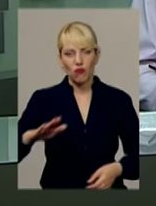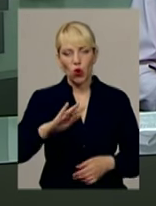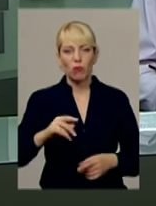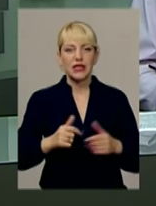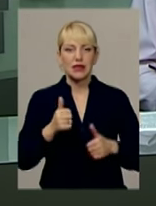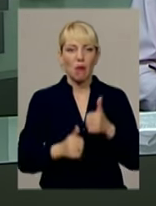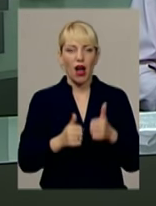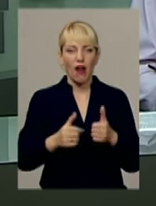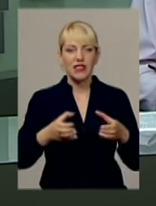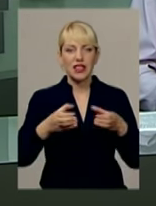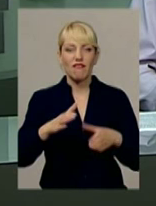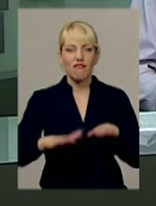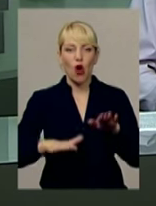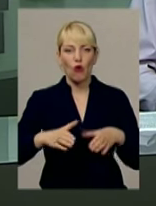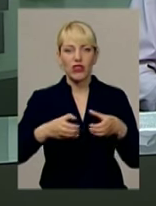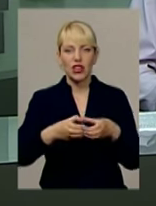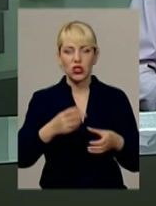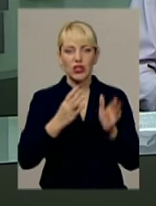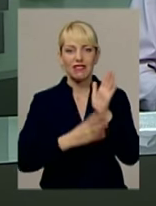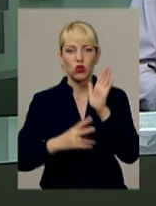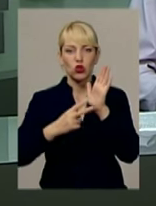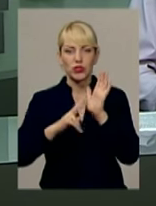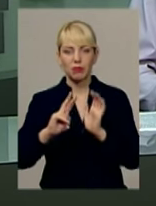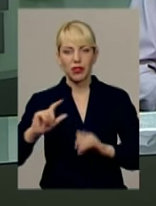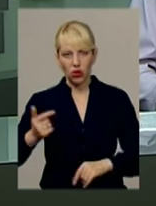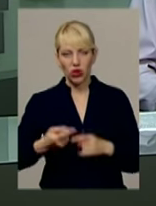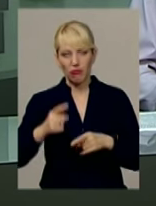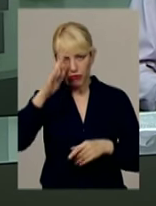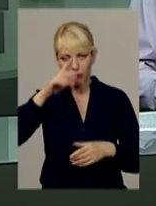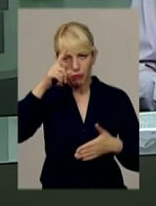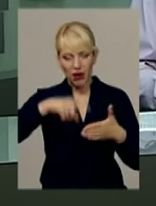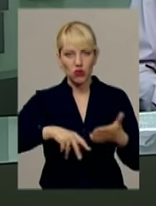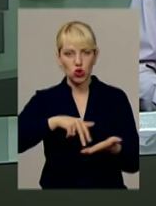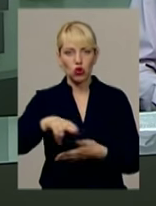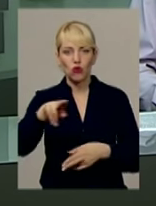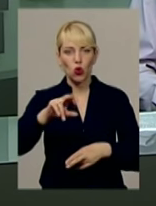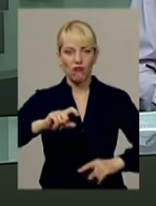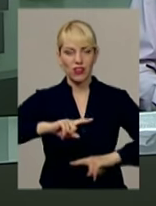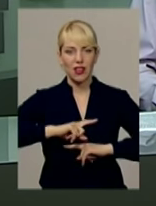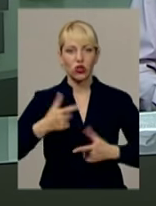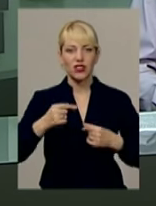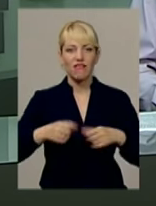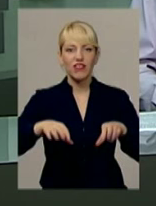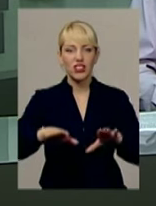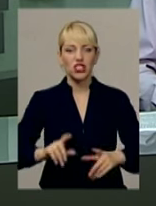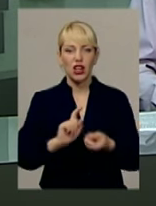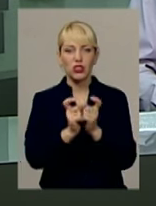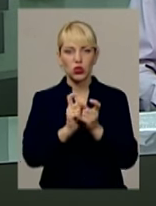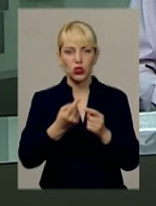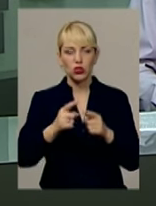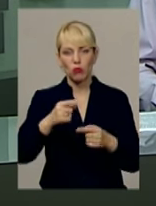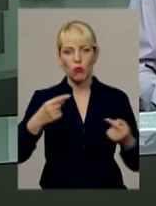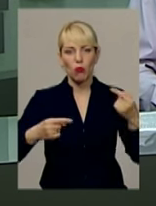змагався у ваговій категорії до 97 кілограмів. Він, упевнено, дійшов до фіналу змагань, де у вирішальній сутичці йому